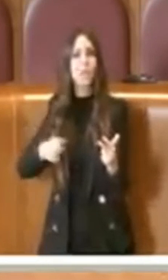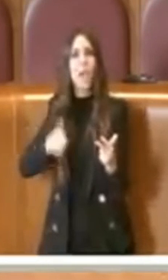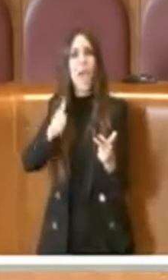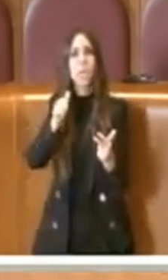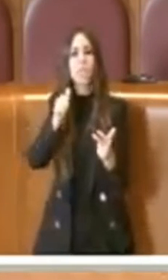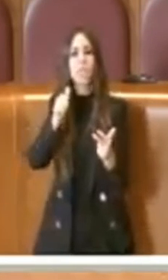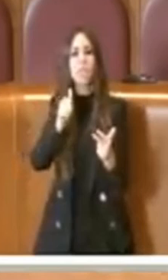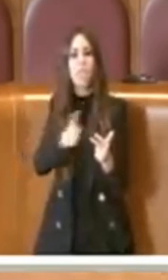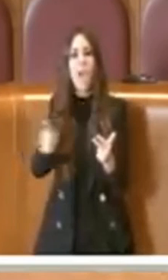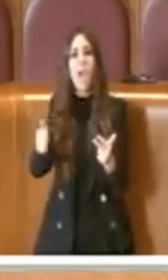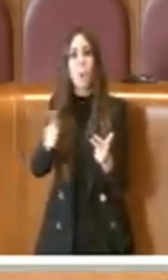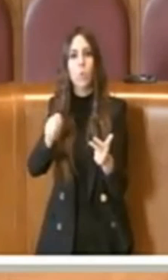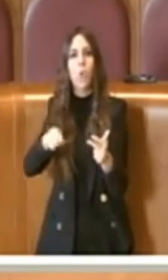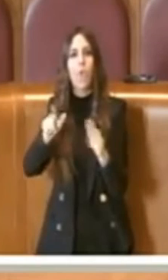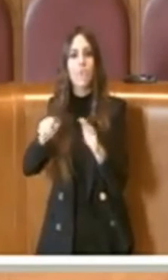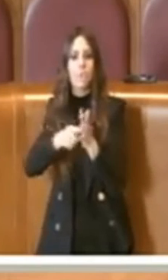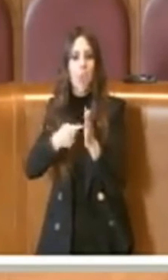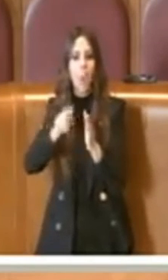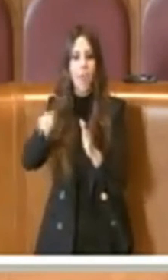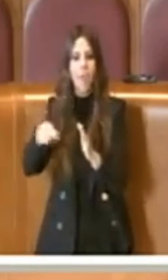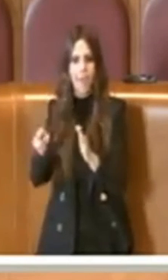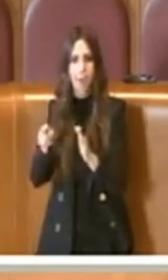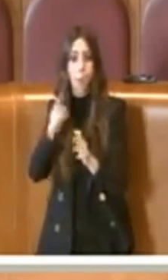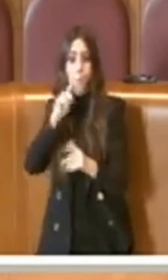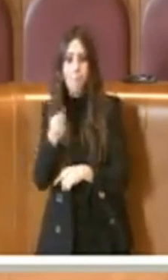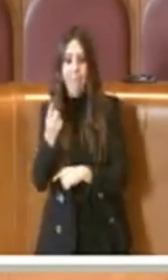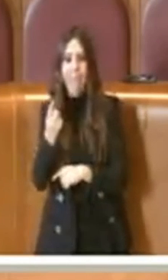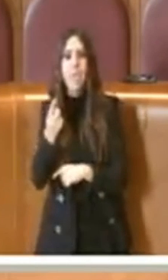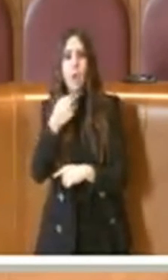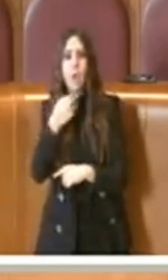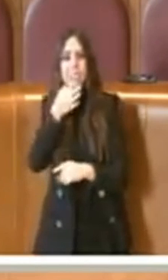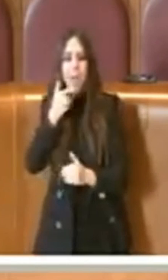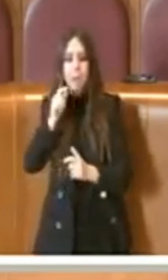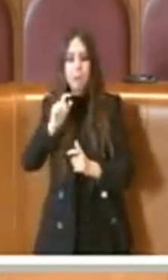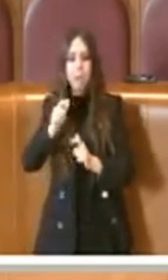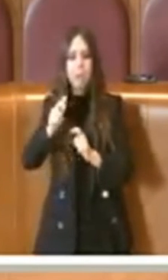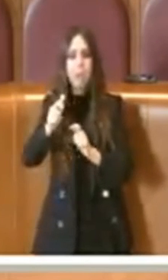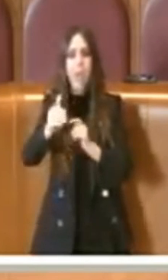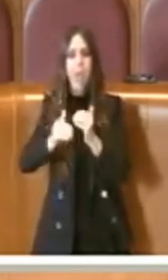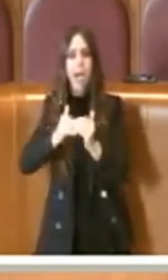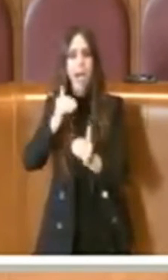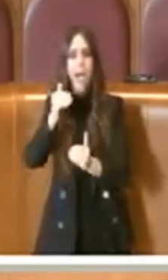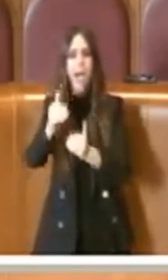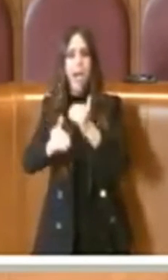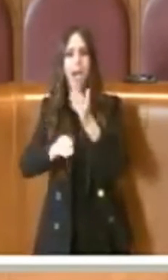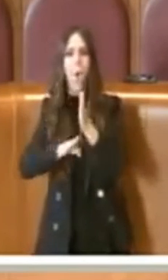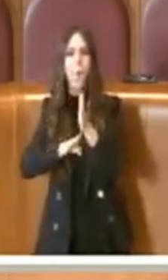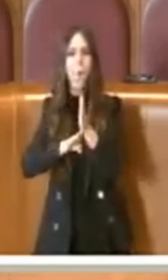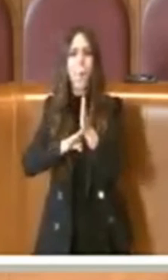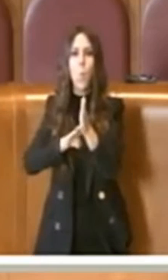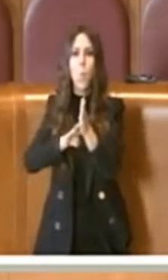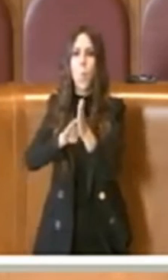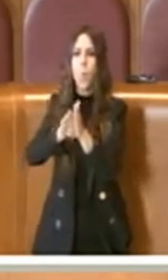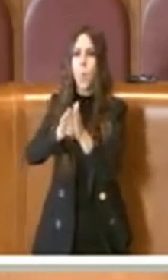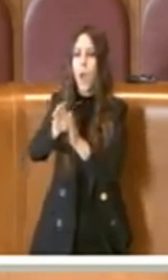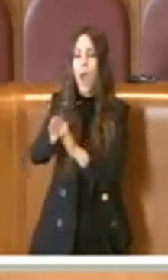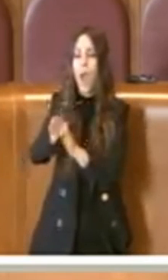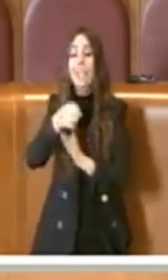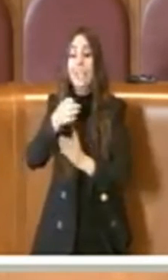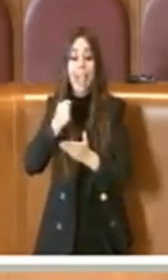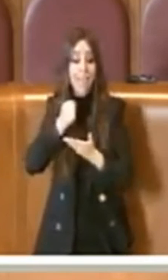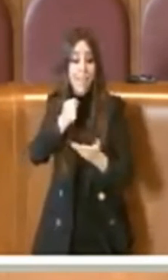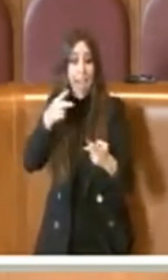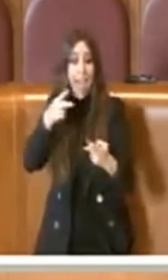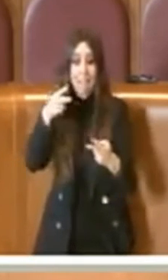milioni di euro, tra l'altro, appunto, con un trend in crescita anno dopo anno, quindi non è vero che gli investimenti sono